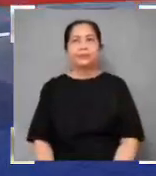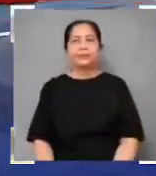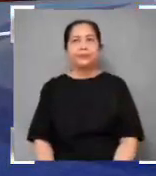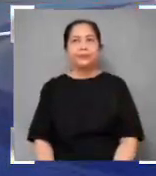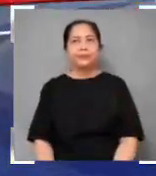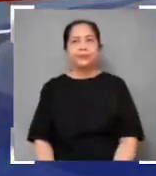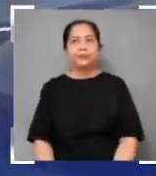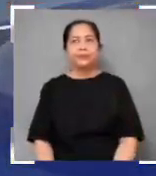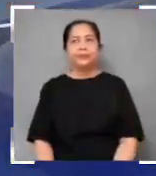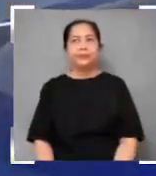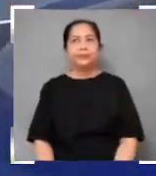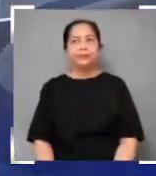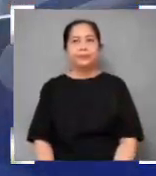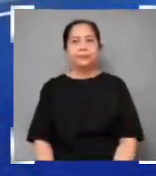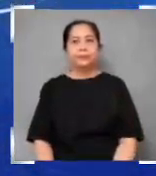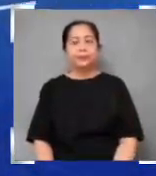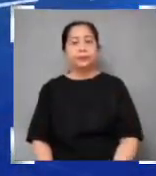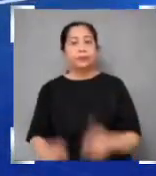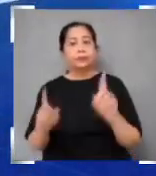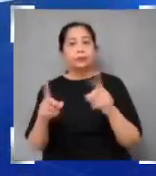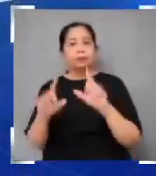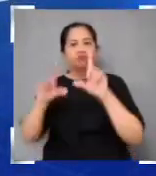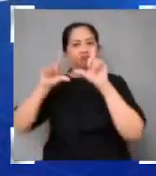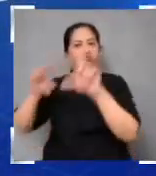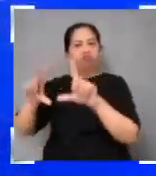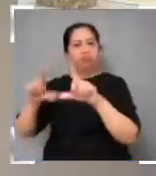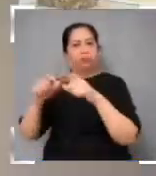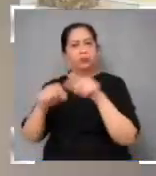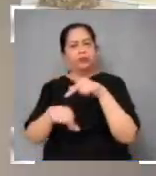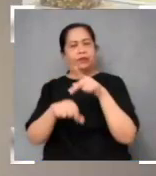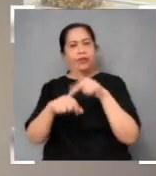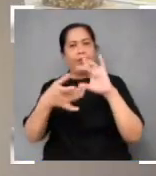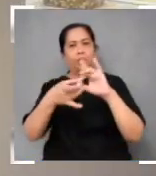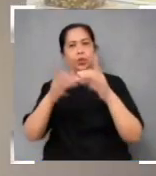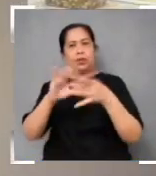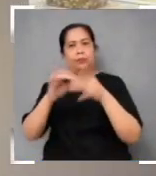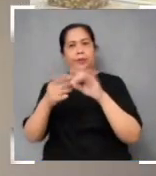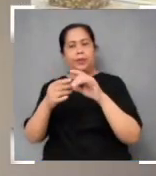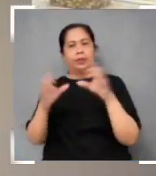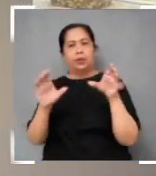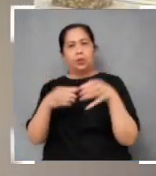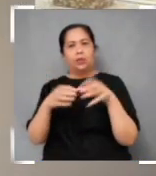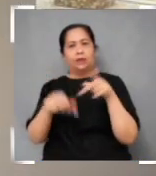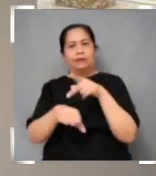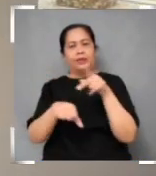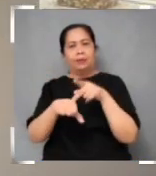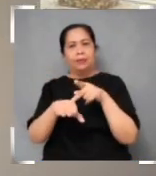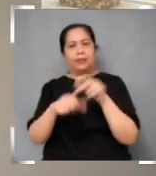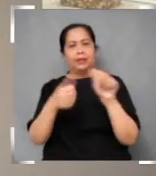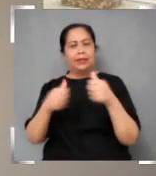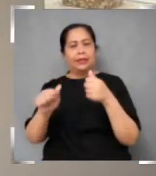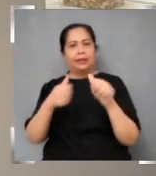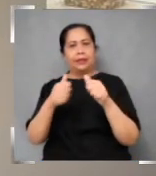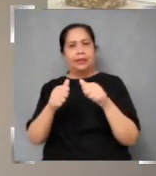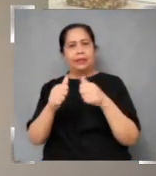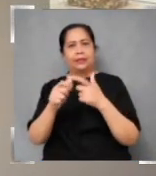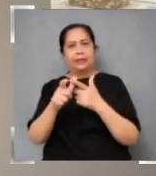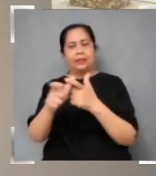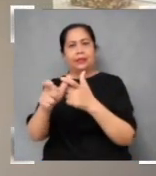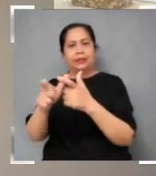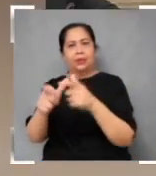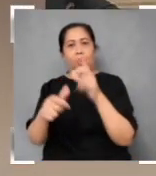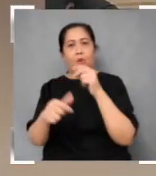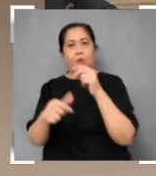Idineklarang persona ng grata ng Philippine Olympic Committee ang presidente ng Philippine Athletics Track and Field Association na si Philip Ella Wico.